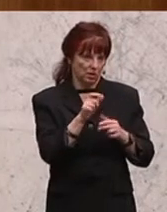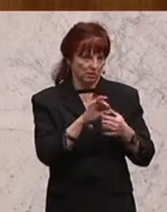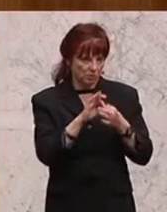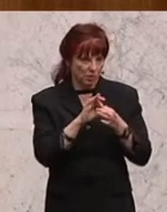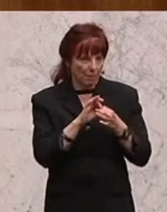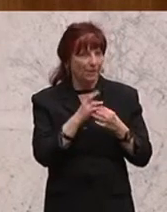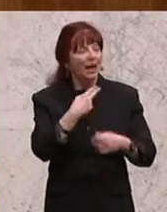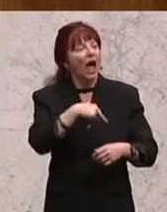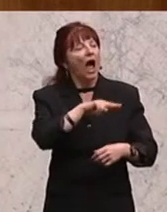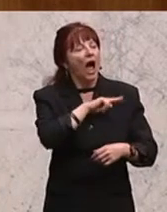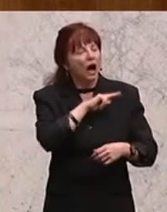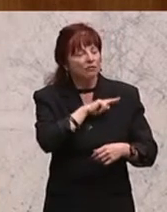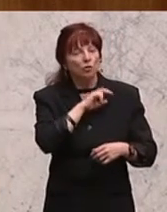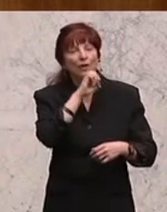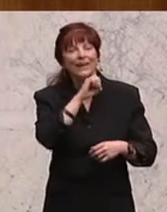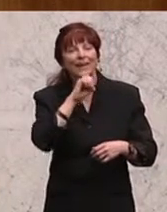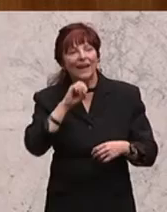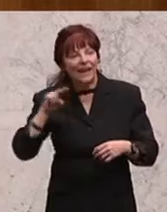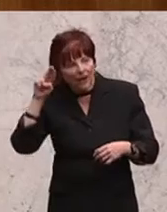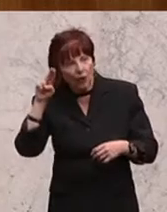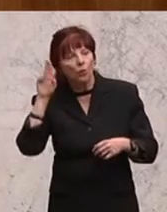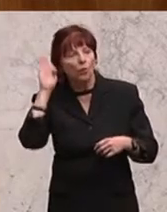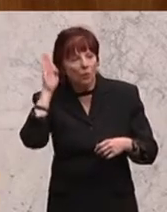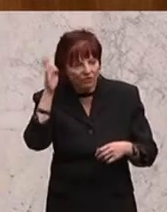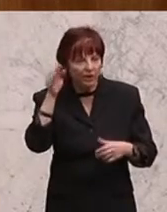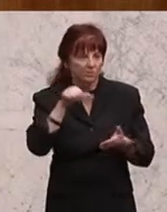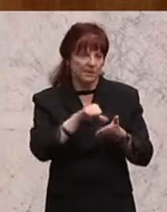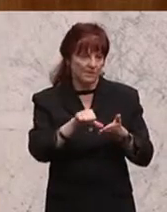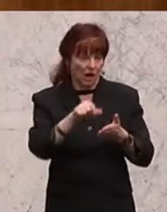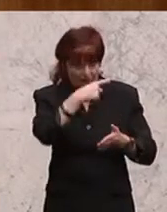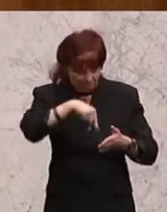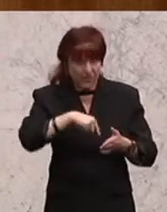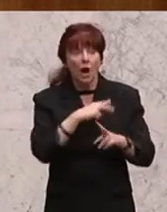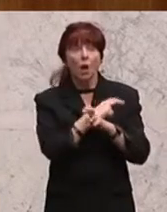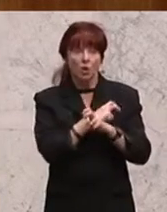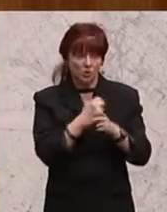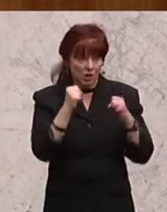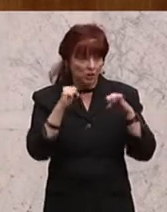werden auf der Europäischen Union, die wir als österreichische Republik ebenfalls eingegangen sind.